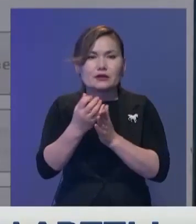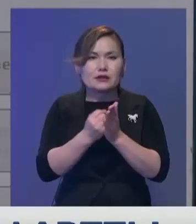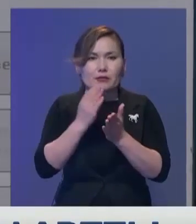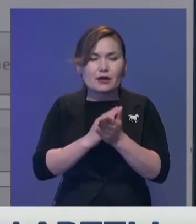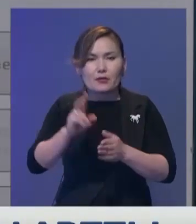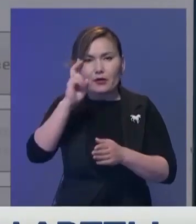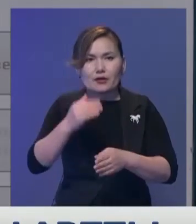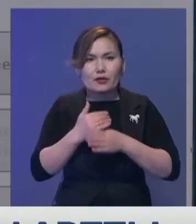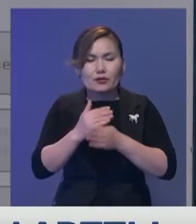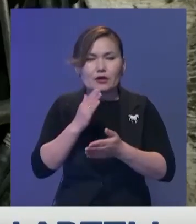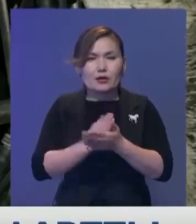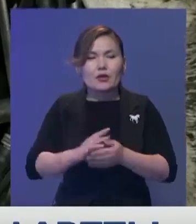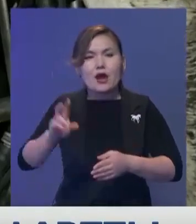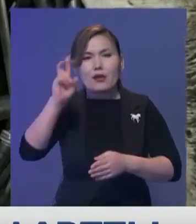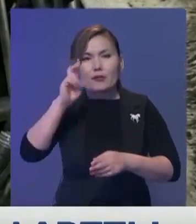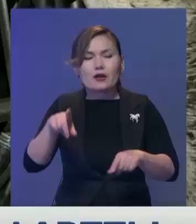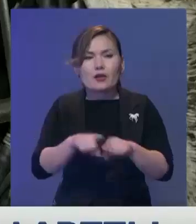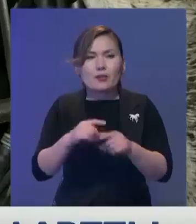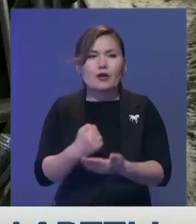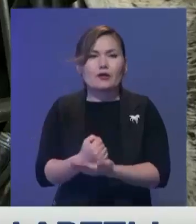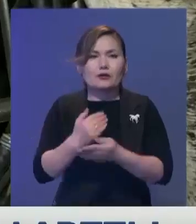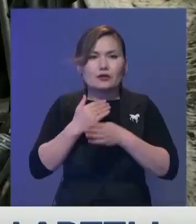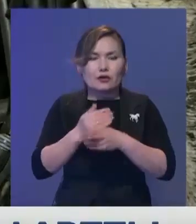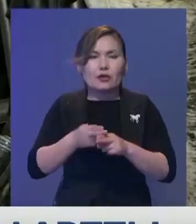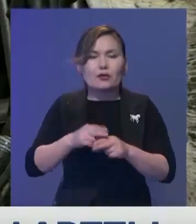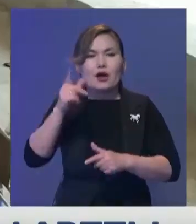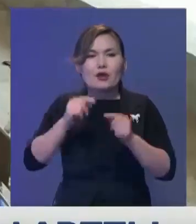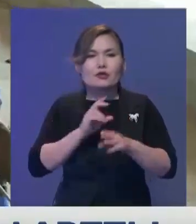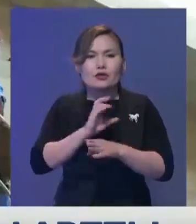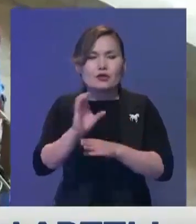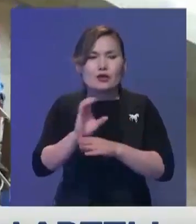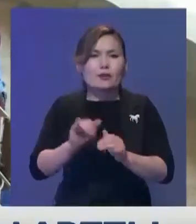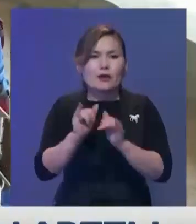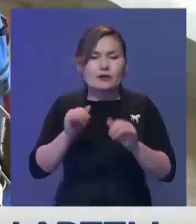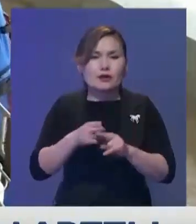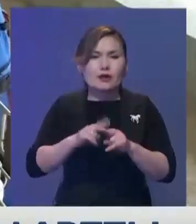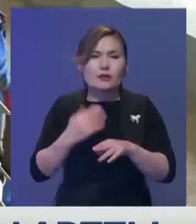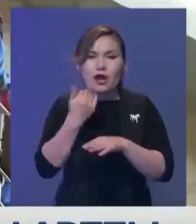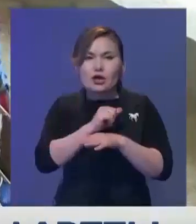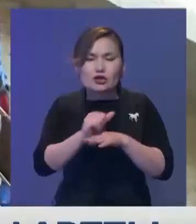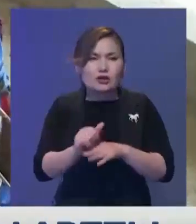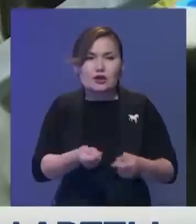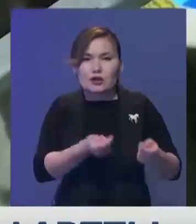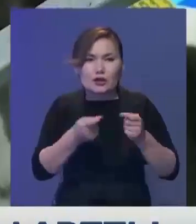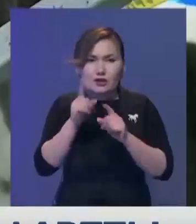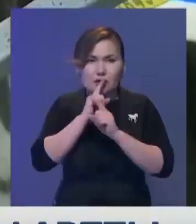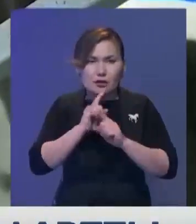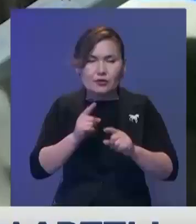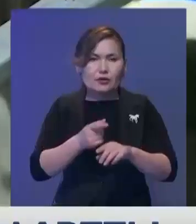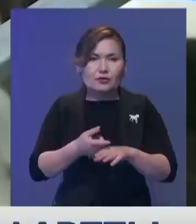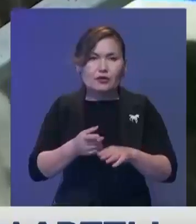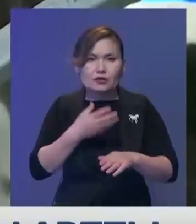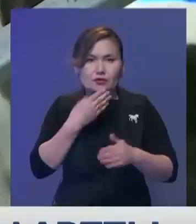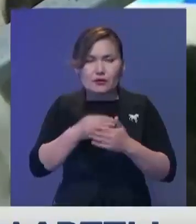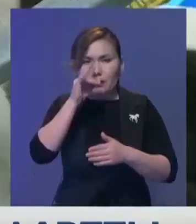өкімет субсидия төлейді. Мемлекеттің мұндай қолдауы аймақта сүтіңді өсін өрсетіп, емпірттіғы өнімгі тәуелділікті азайтуға нүмкіндік